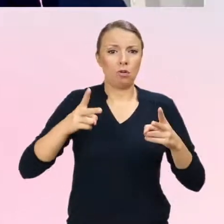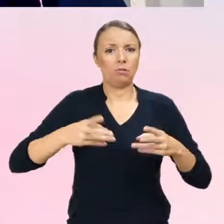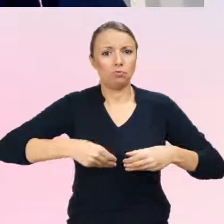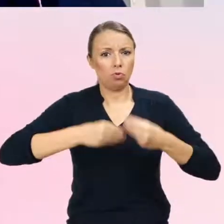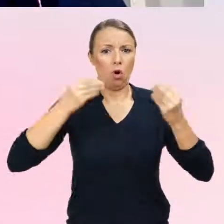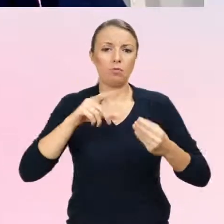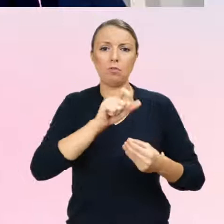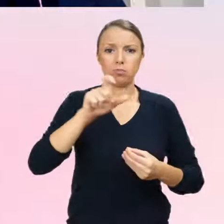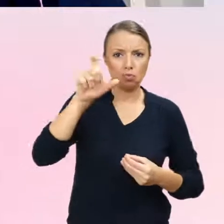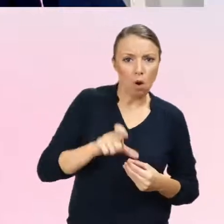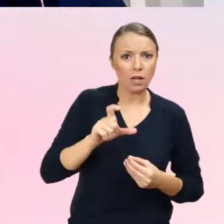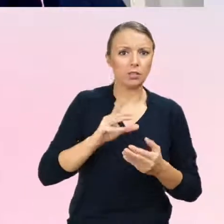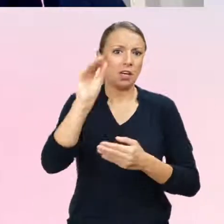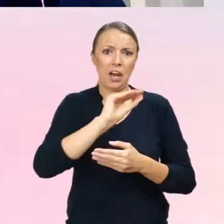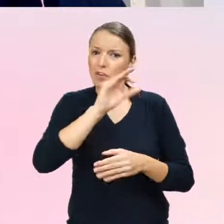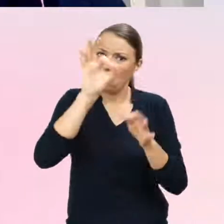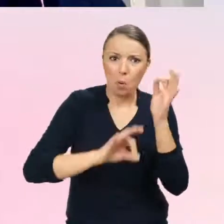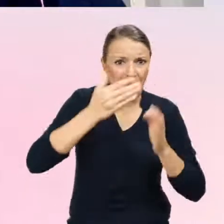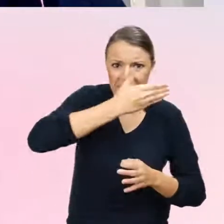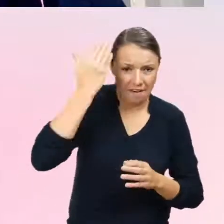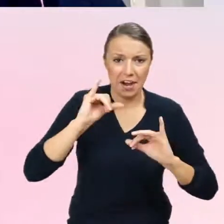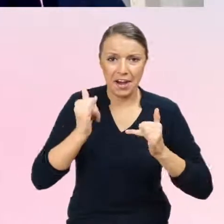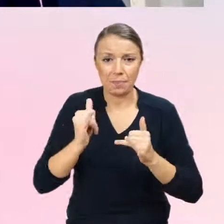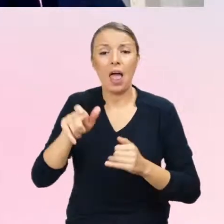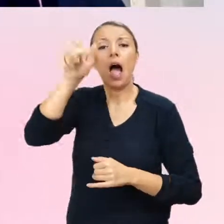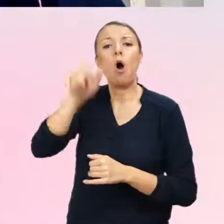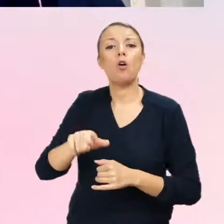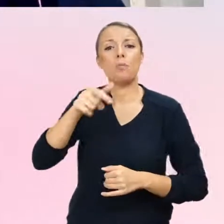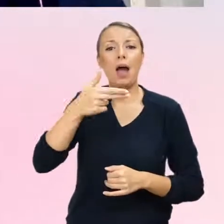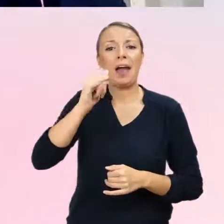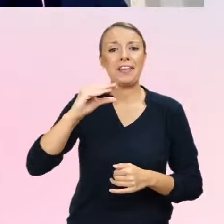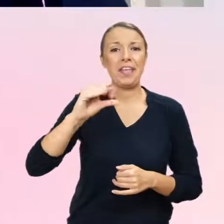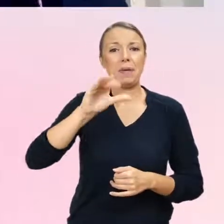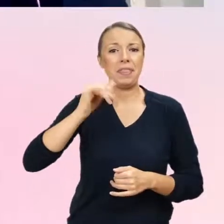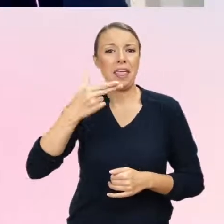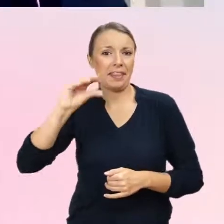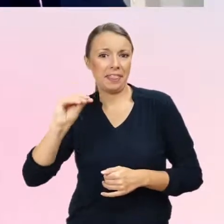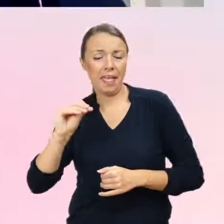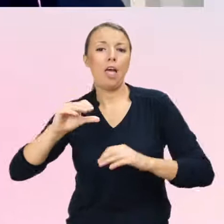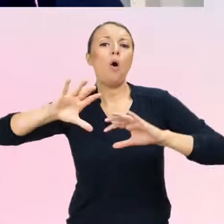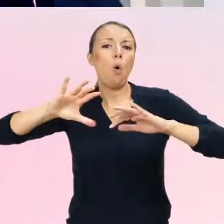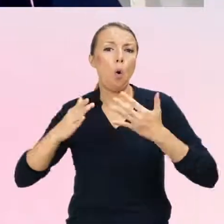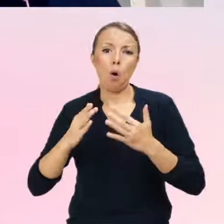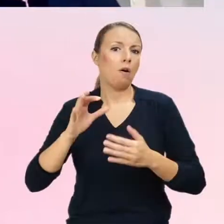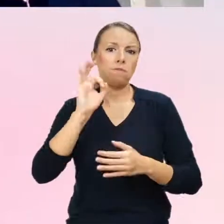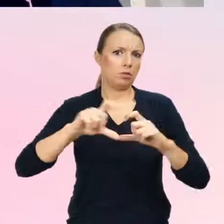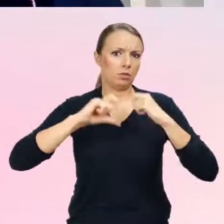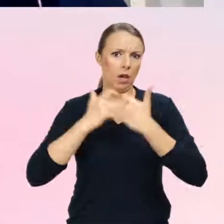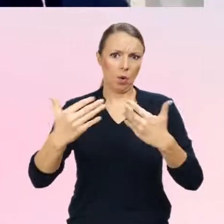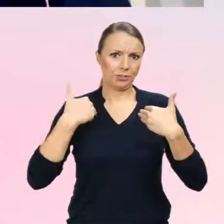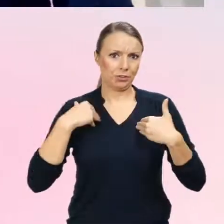a osoby niebinarne to takie osoby, których kształtowanie tożsamości płciowej może pozostać niedomknięte przez całe życie.